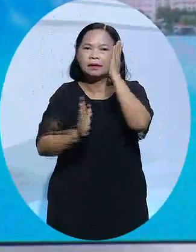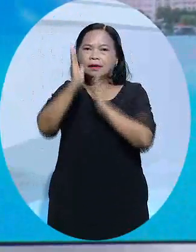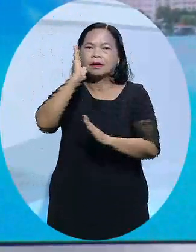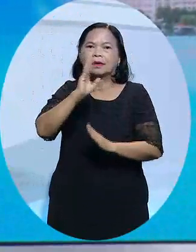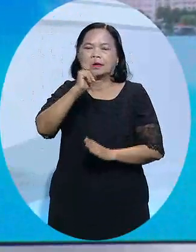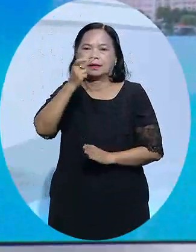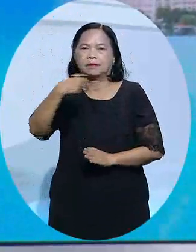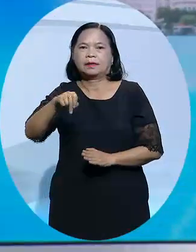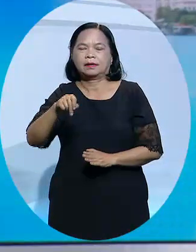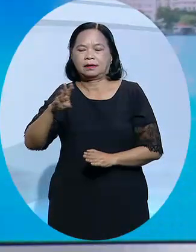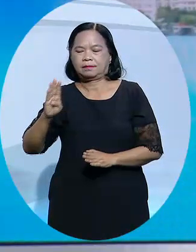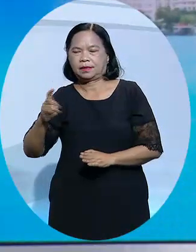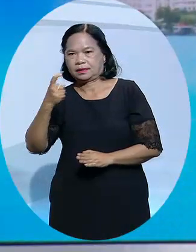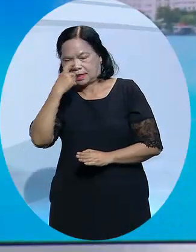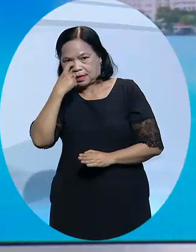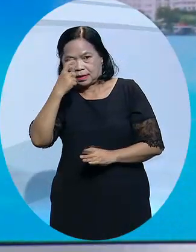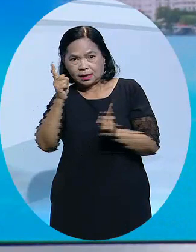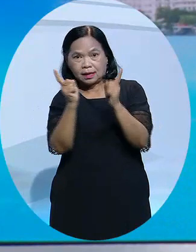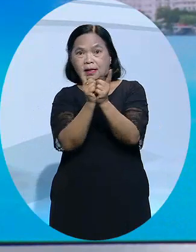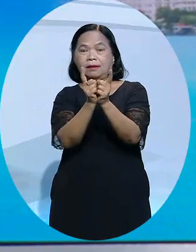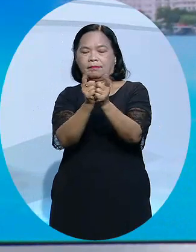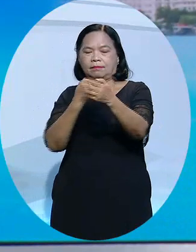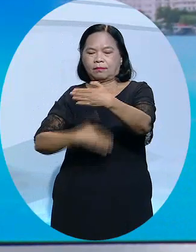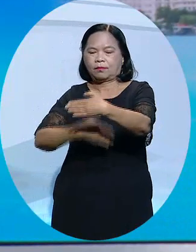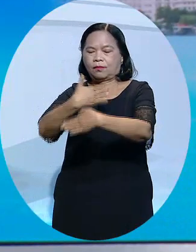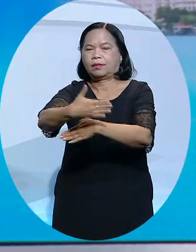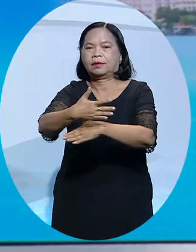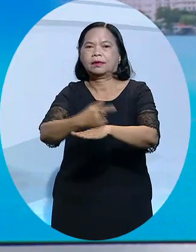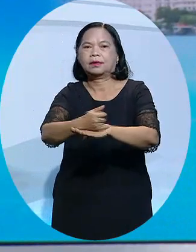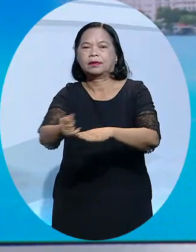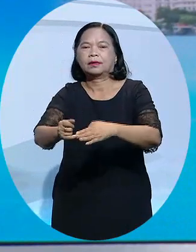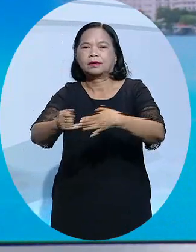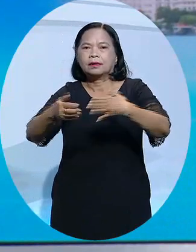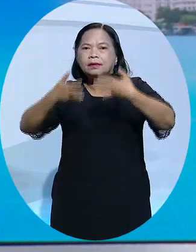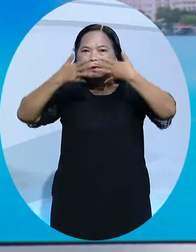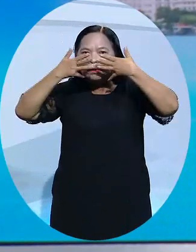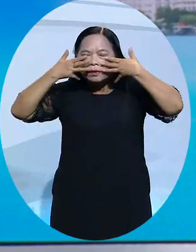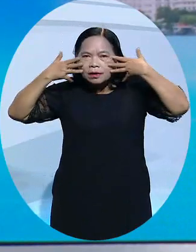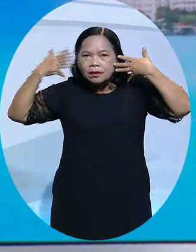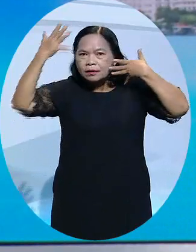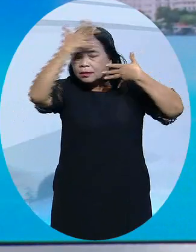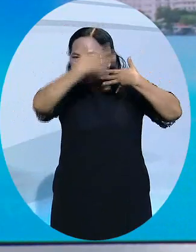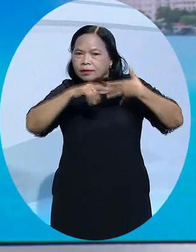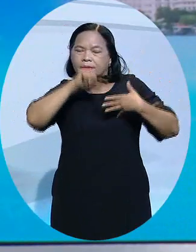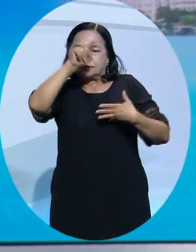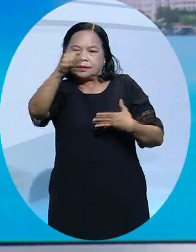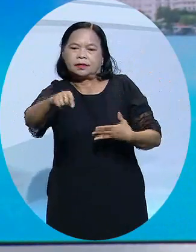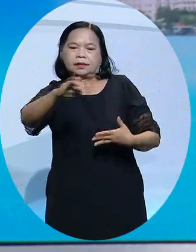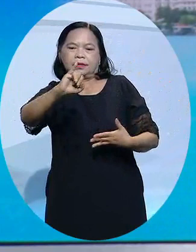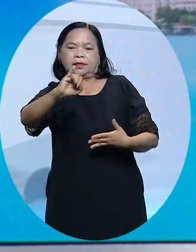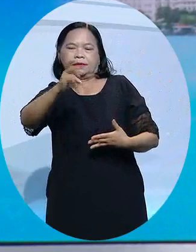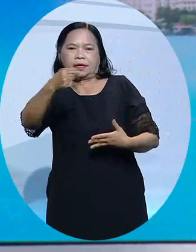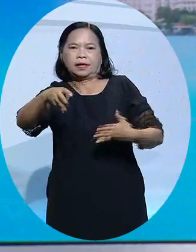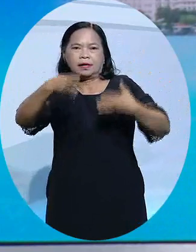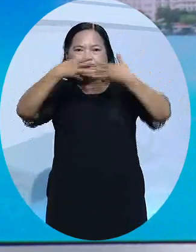Ramallah, vùng bờ Tây. Cuộc gặp diễn ra trong bối cảnh Ngoại trưởng một số nước Ả Rập đến Israel để dự hội nghị hòa bình Israel-Ả